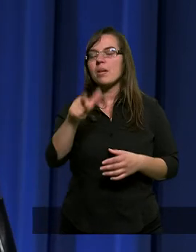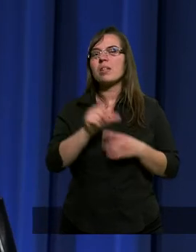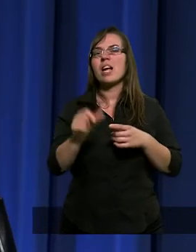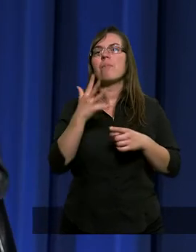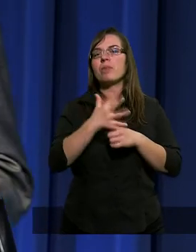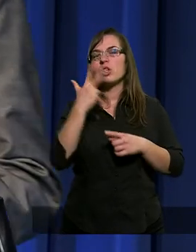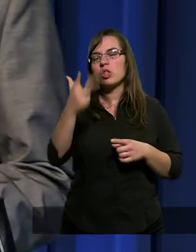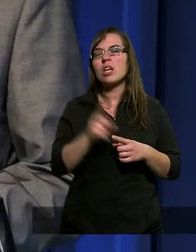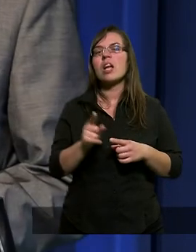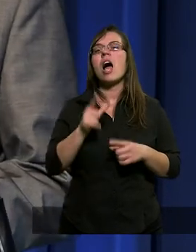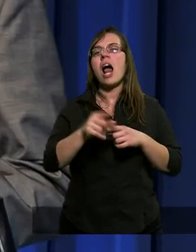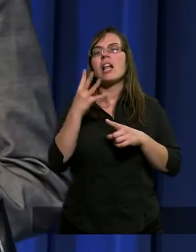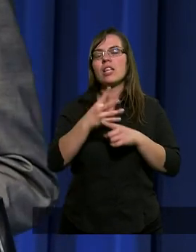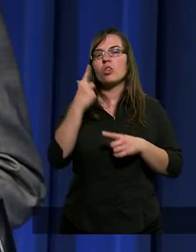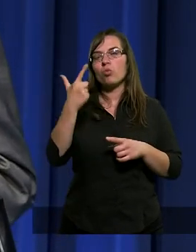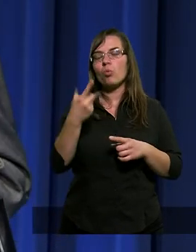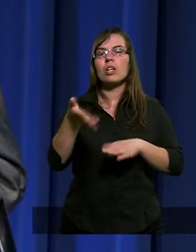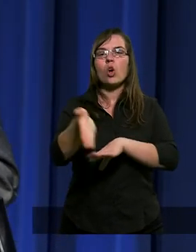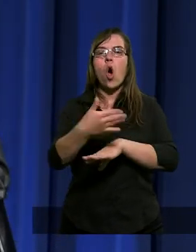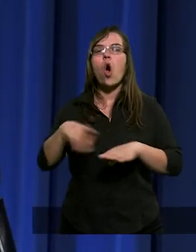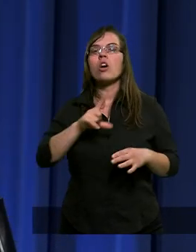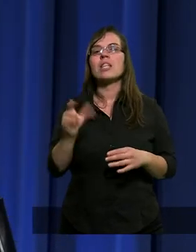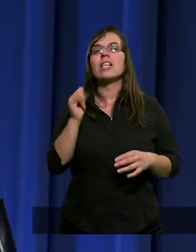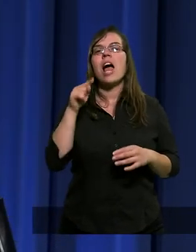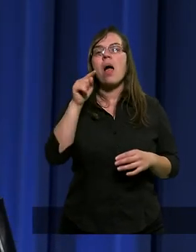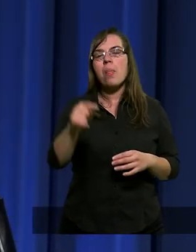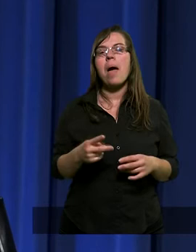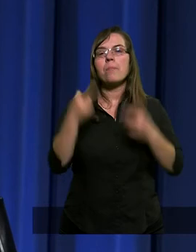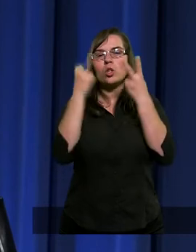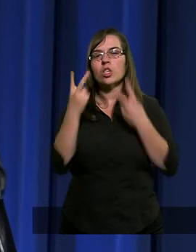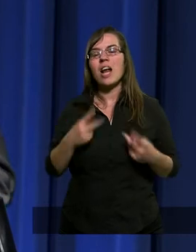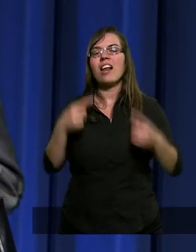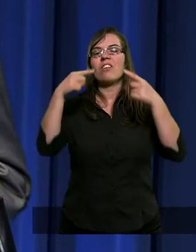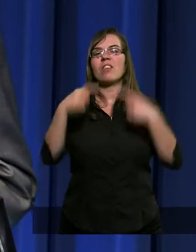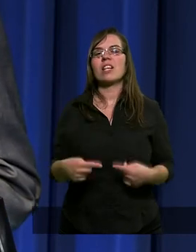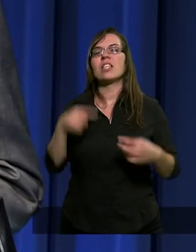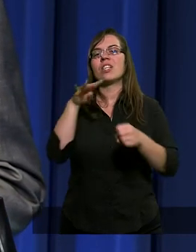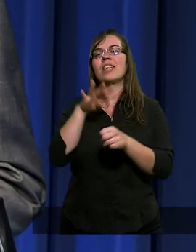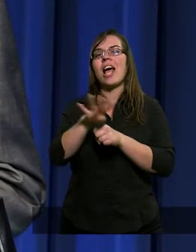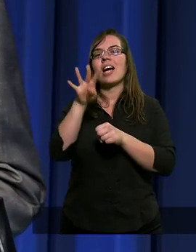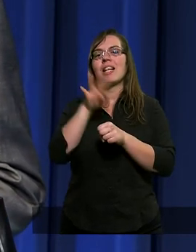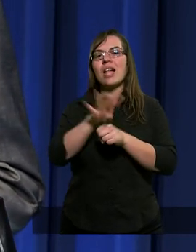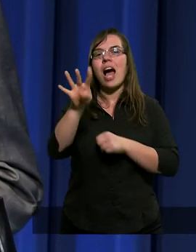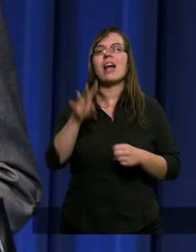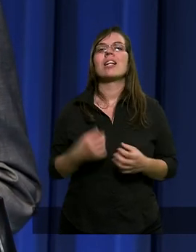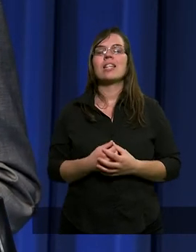jest, 53, ale 42 rozdział i tam czytaliśmy wiersz 14.